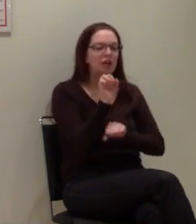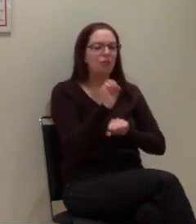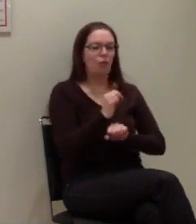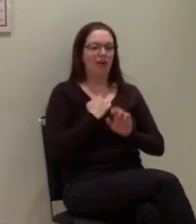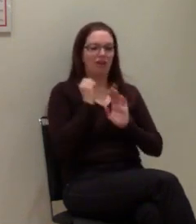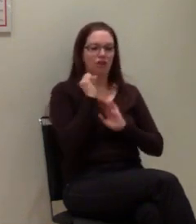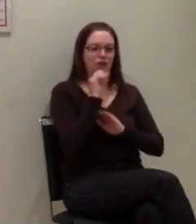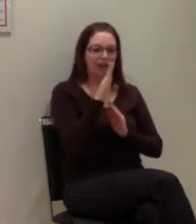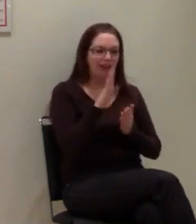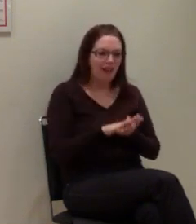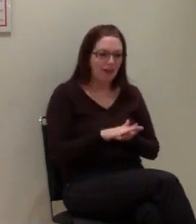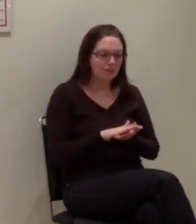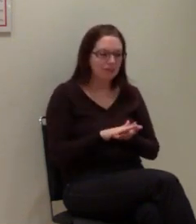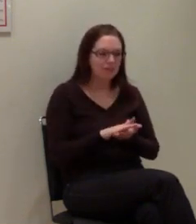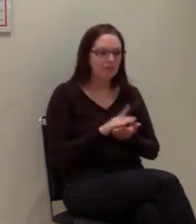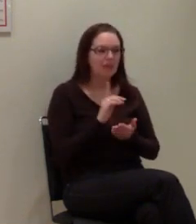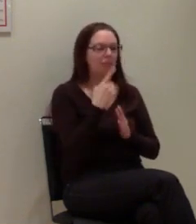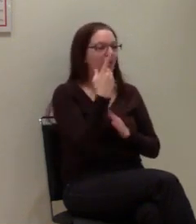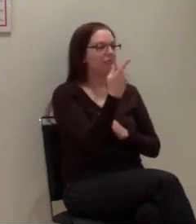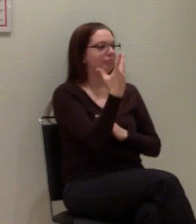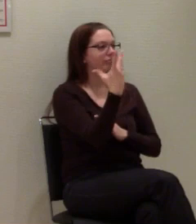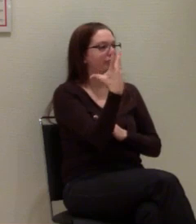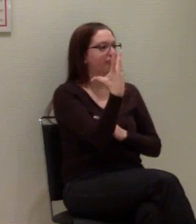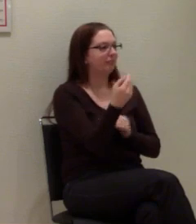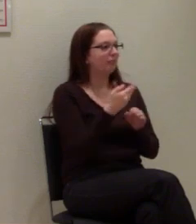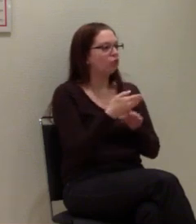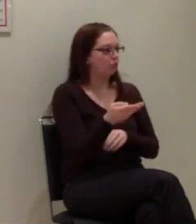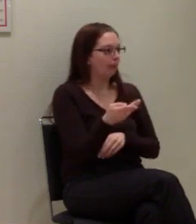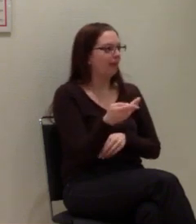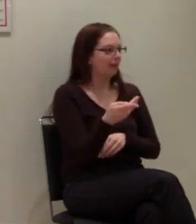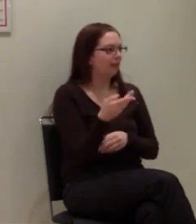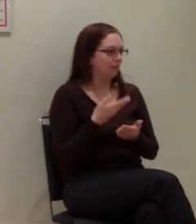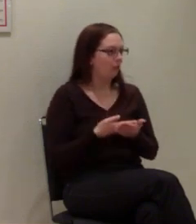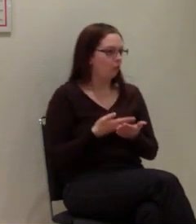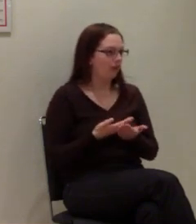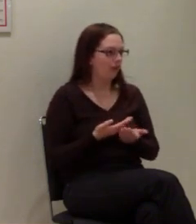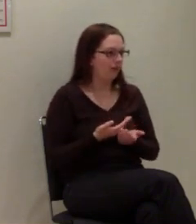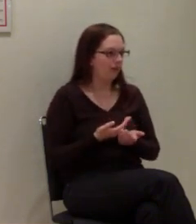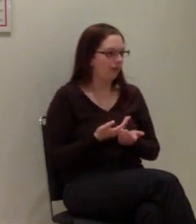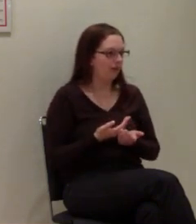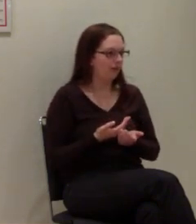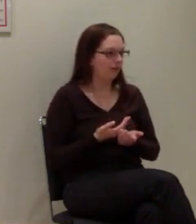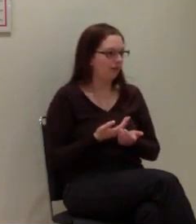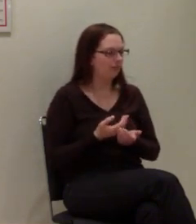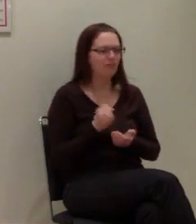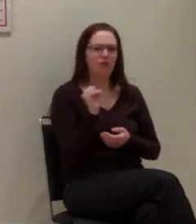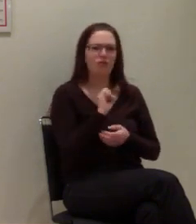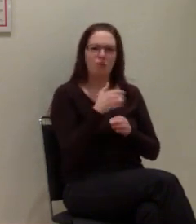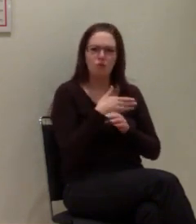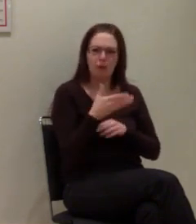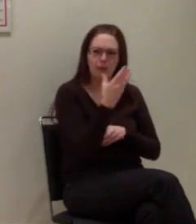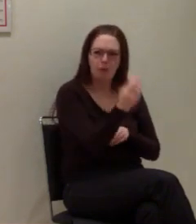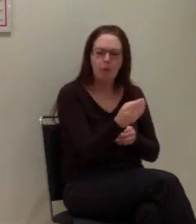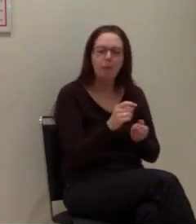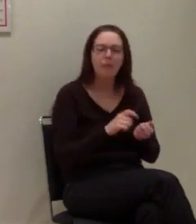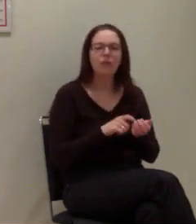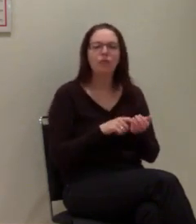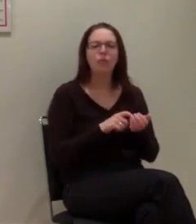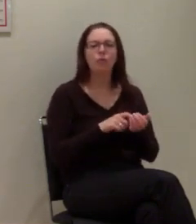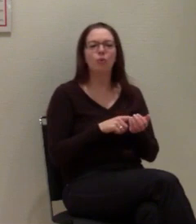Es kommt dann zu Verzögerungen, nicht wenn die SMS vom